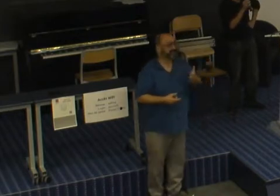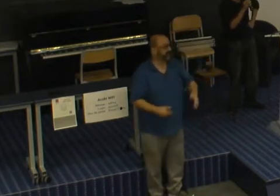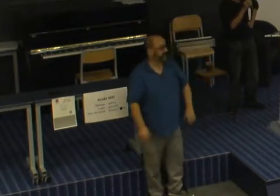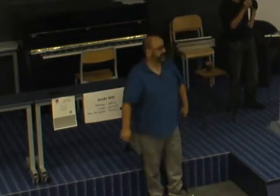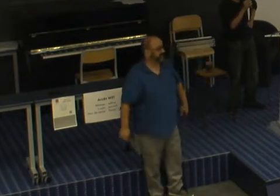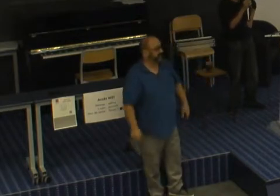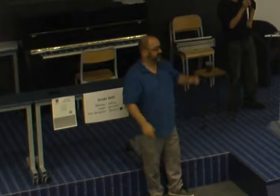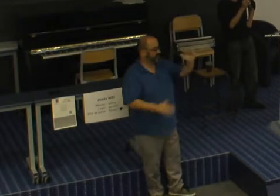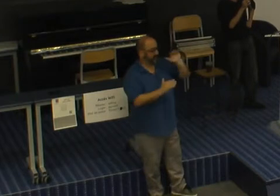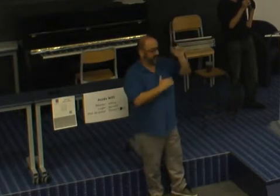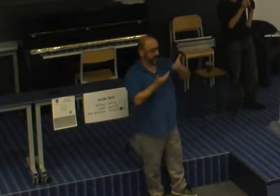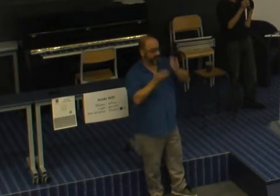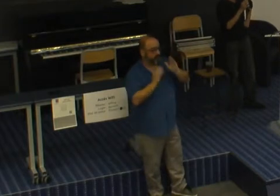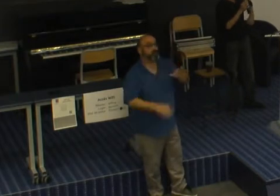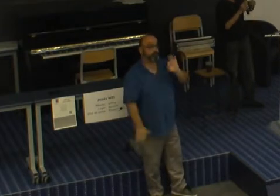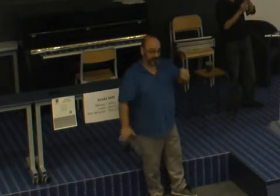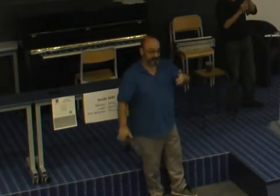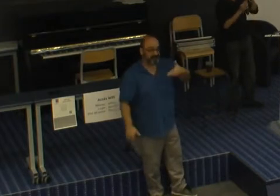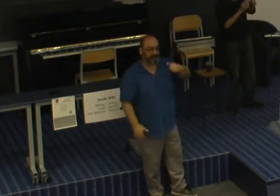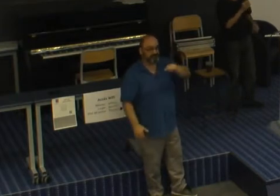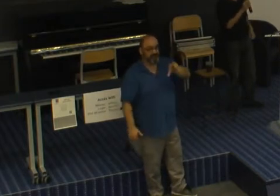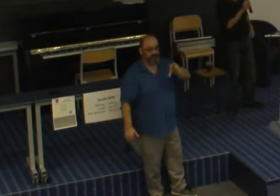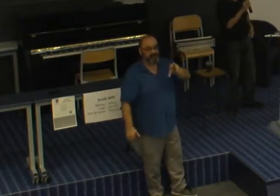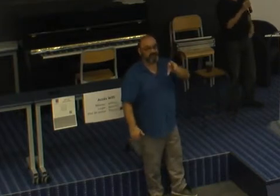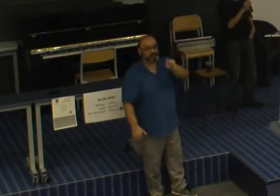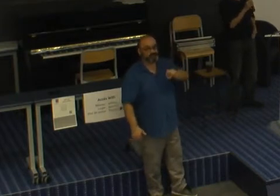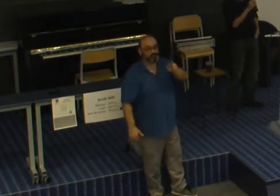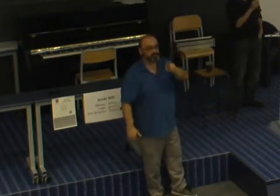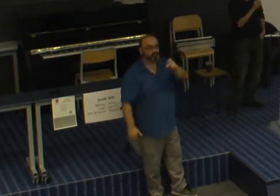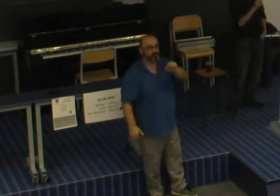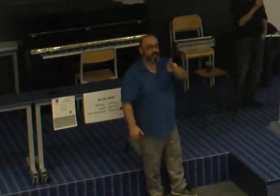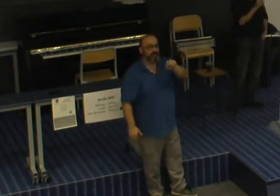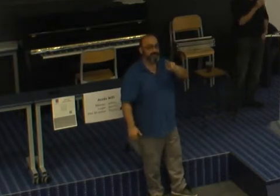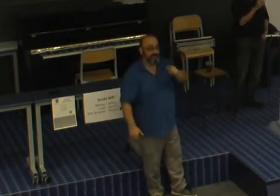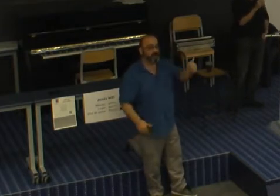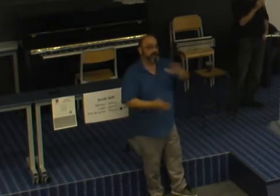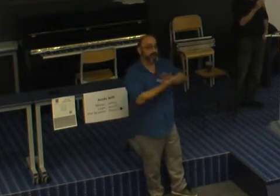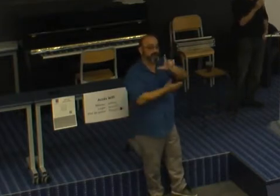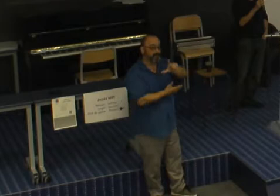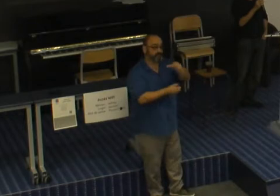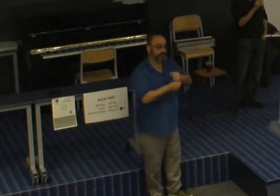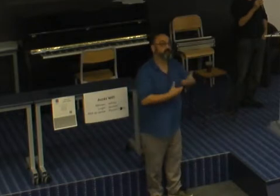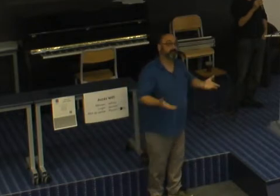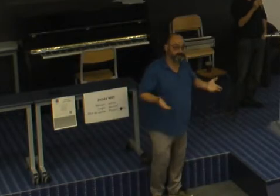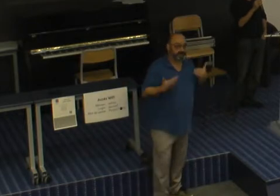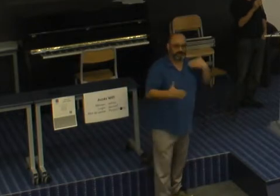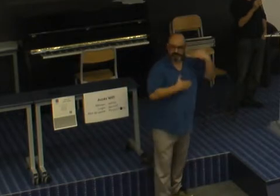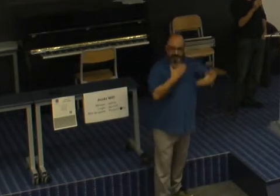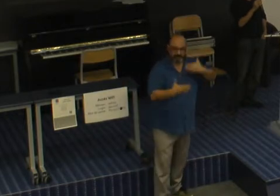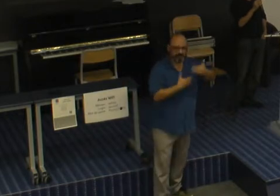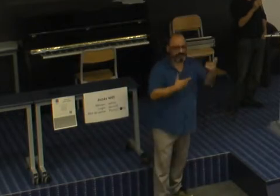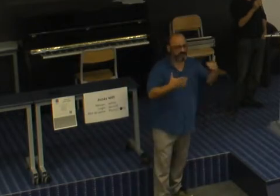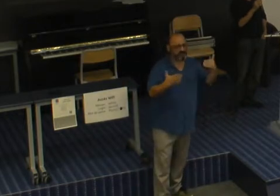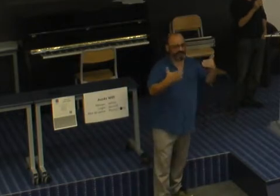Oui, Mark Zuckerberg. Et vous remarquerez qu'il a dit ça, il avait 22 ans, donc aujourd'hui, il s'est approché de la trentaine,